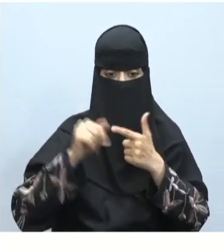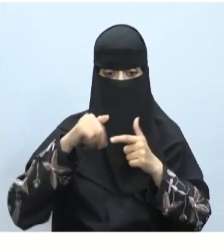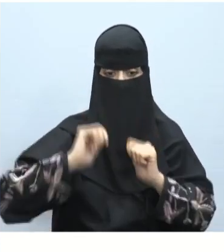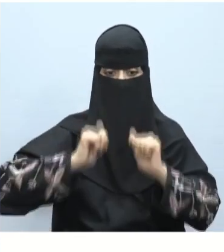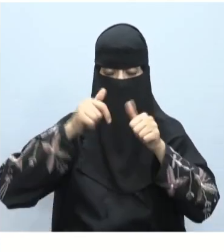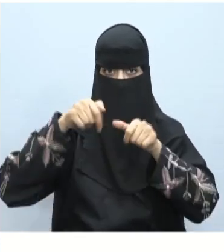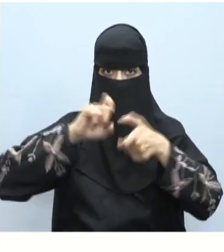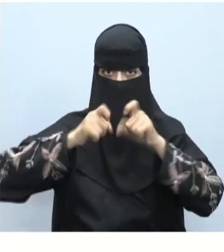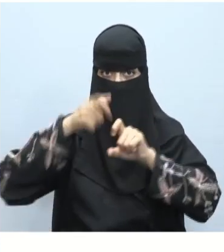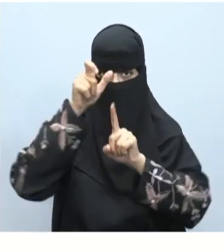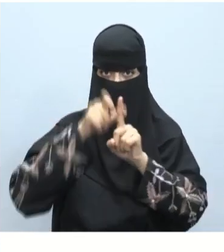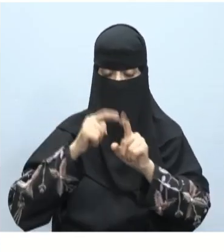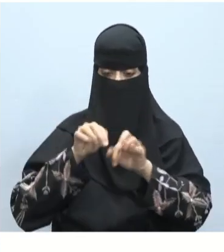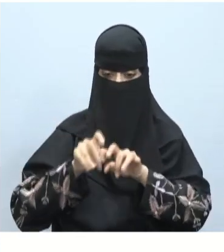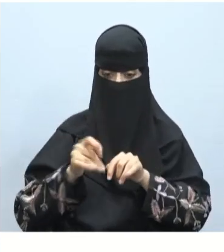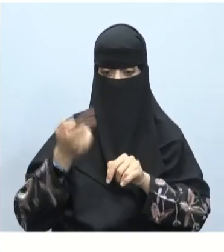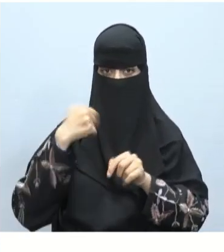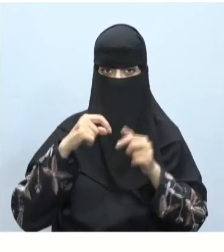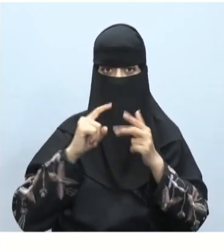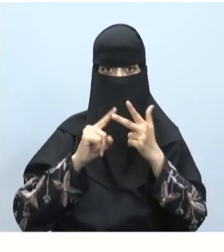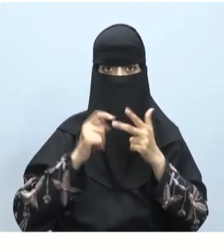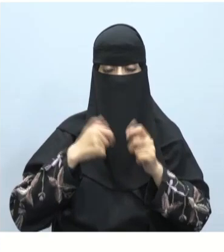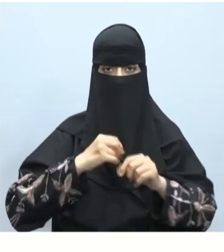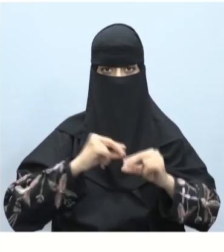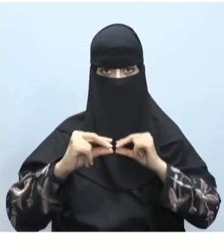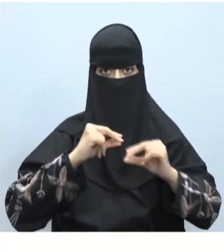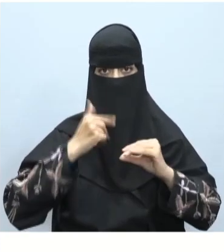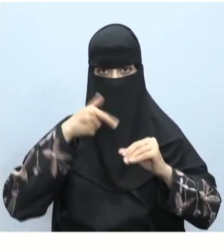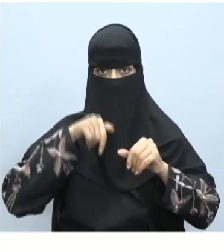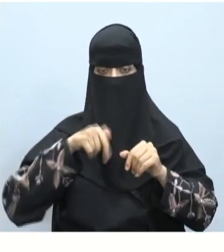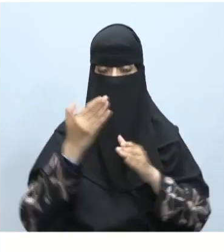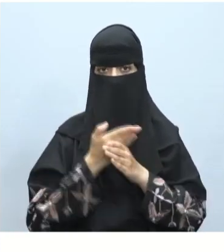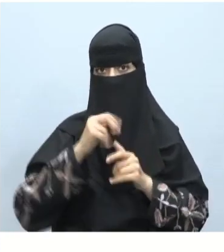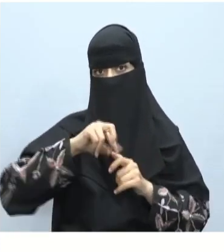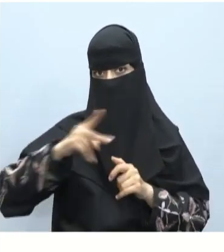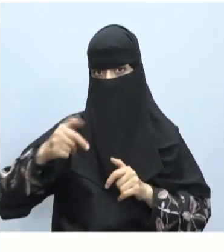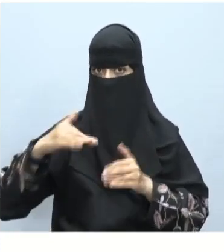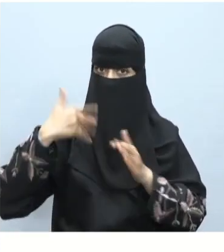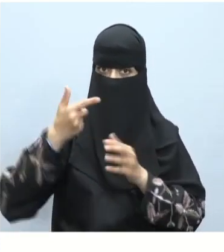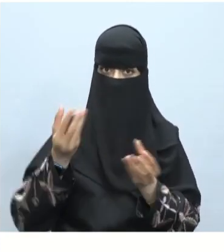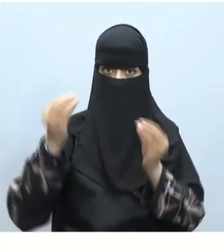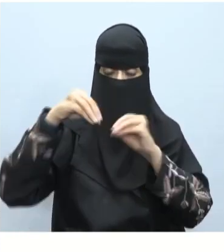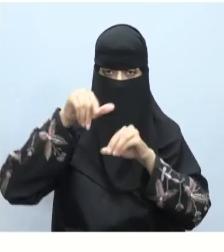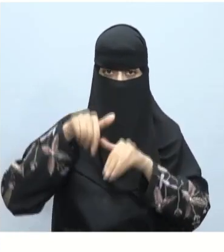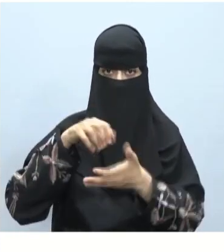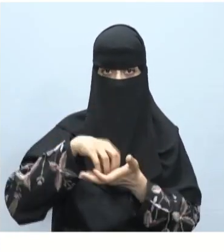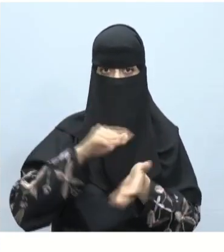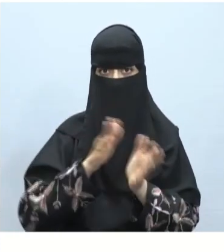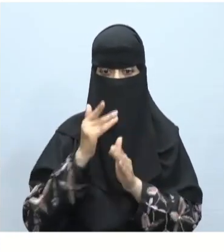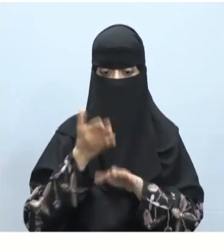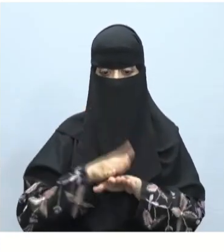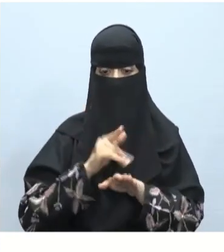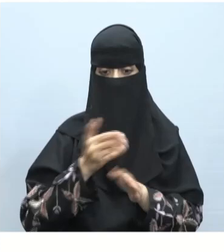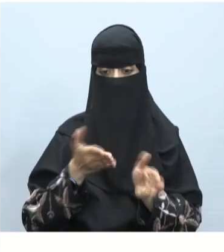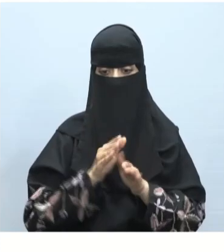والمرونة هذه ثلاث من ضمن أسباب عديدة لإحتواء الموقع الإلكتروني على